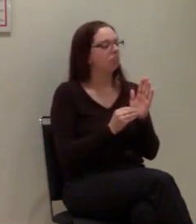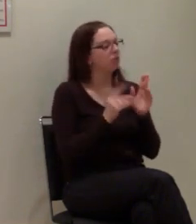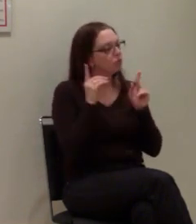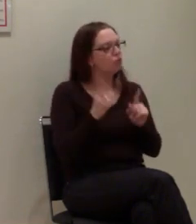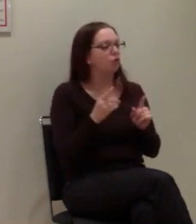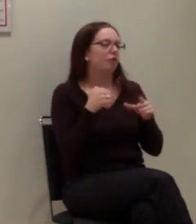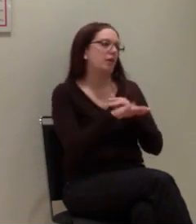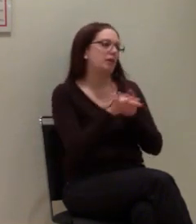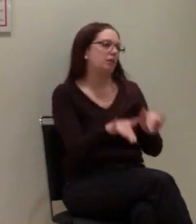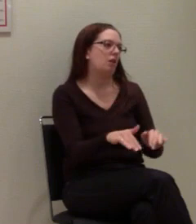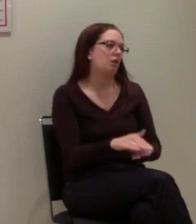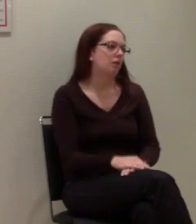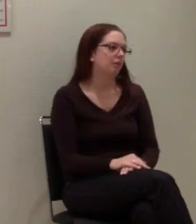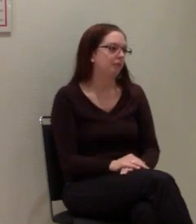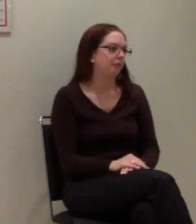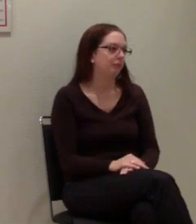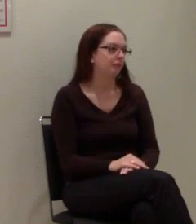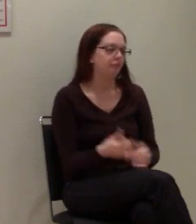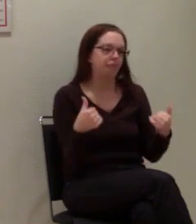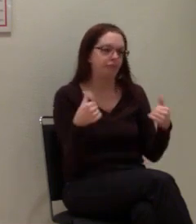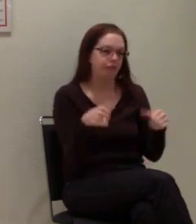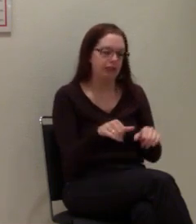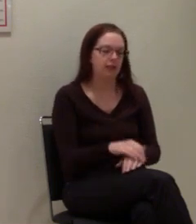Leitstellen auch einen Fax haben müssen.